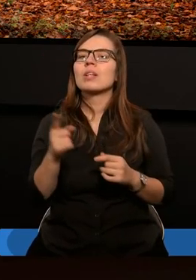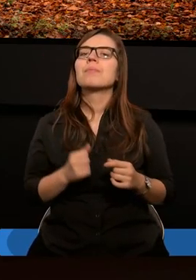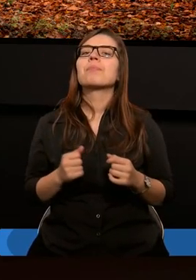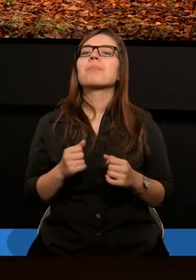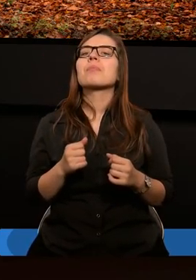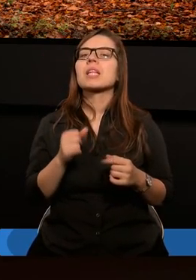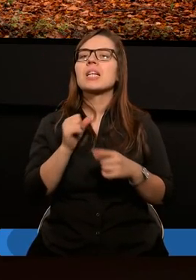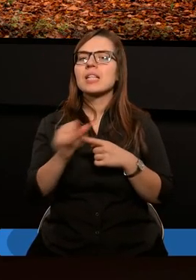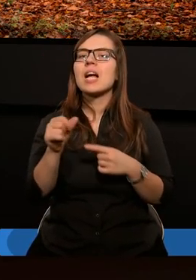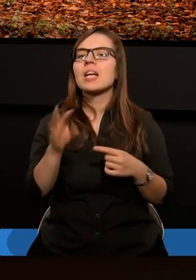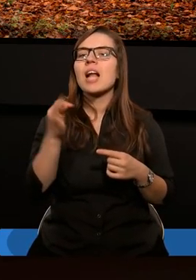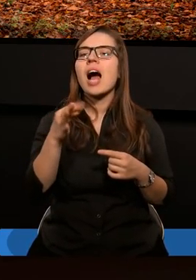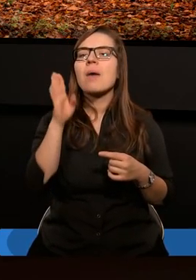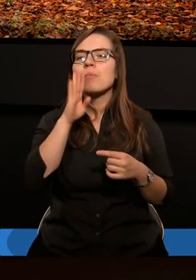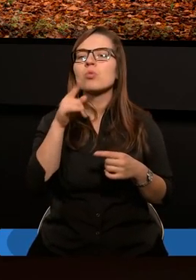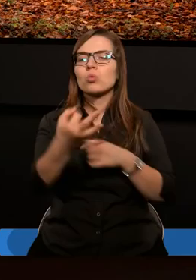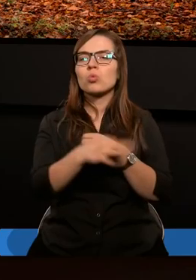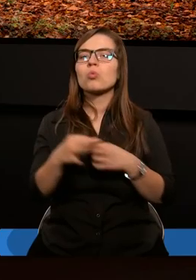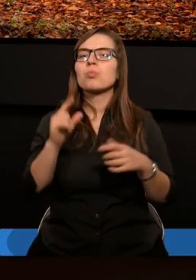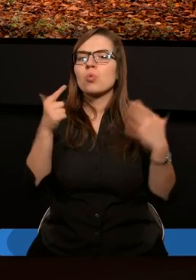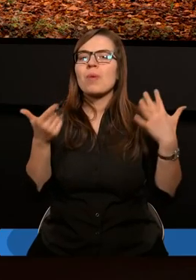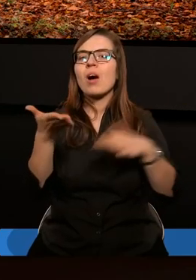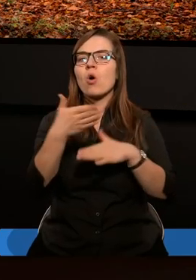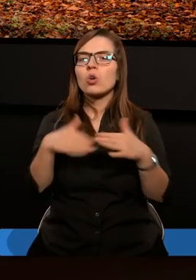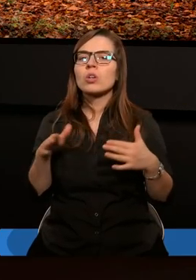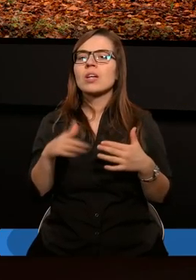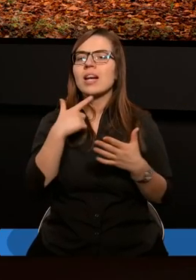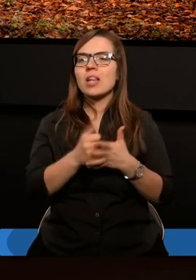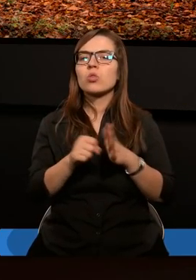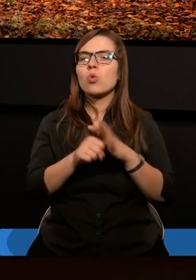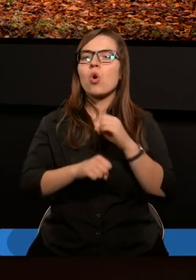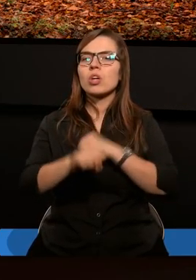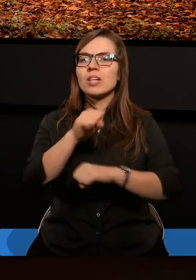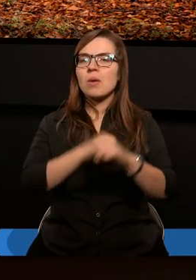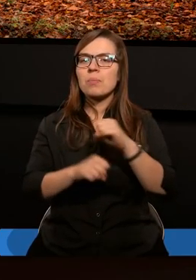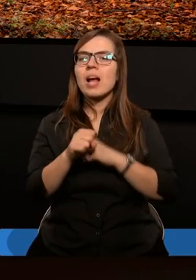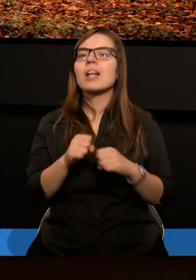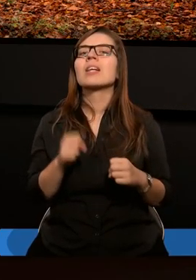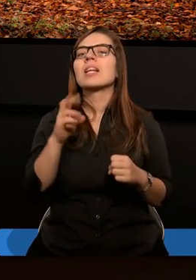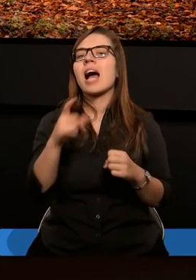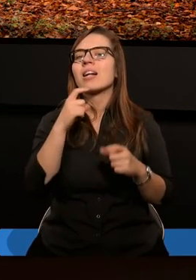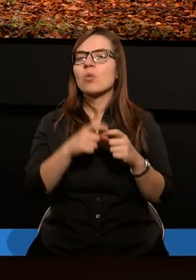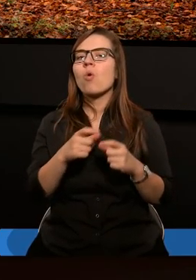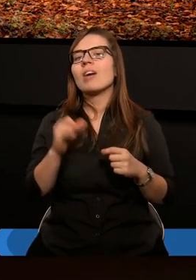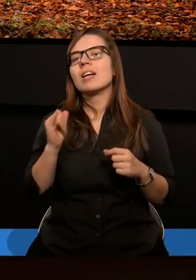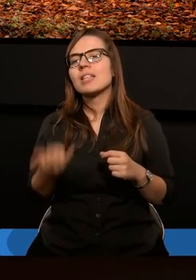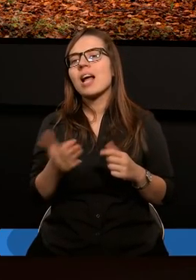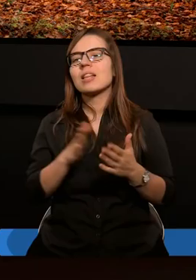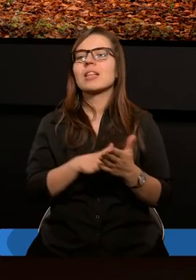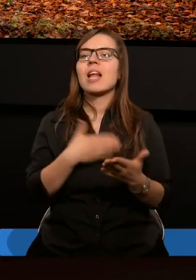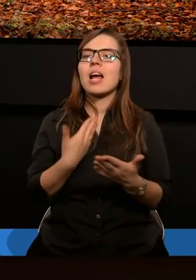Jesteśmy już przecież po studium siódmego rozdziału listu do Rzymian, gdzie znalazły się takie słowa, jak